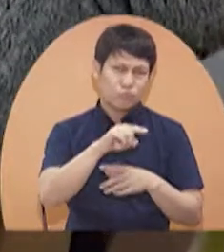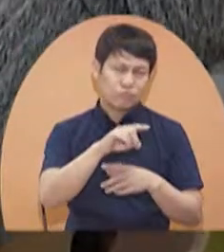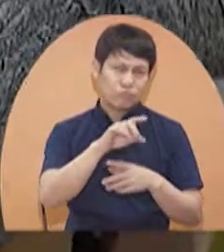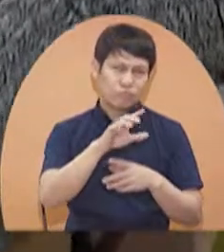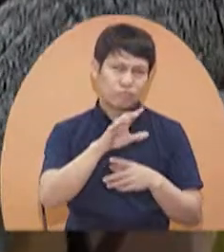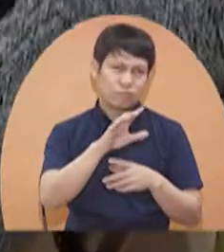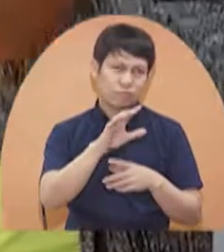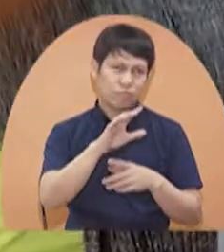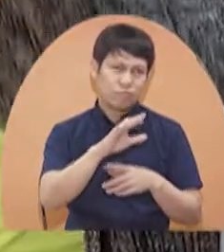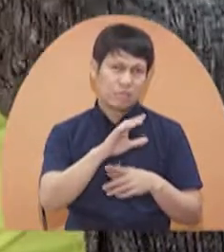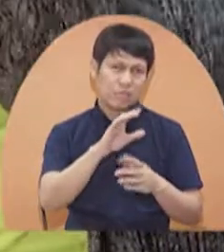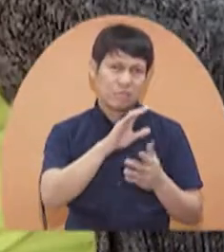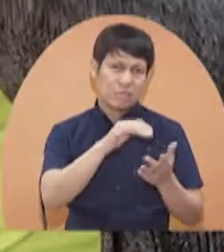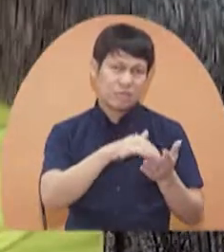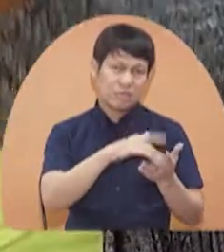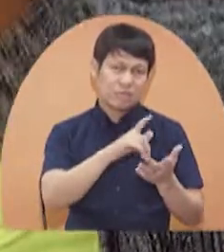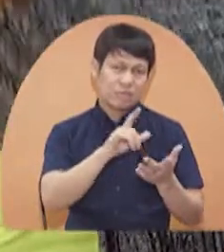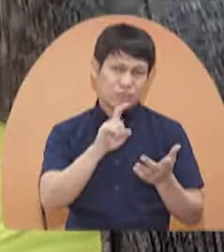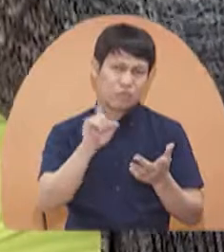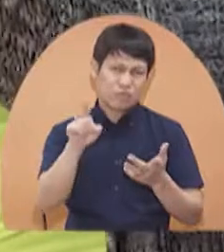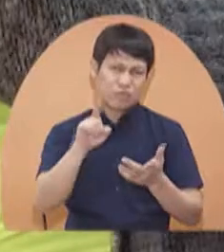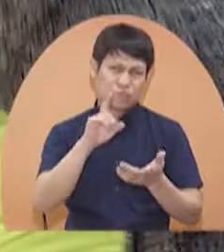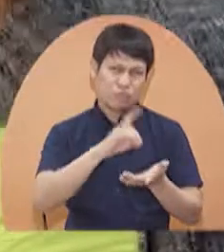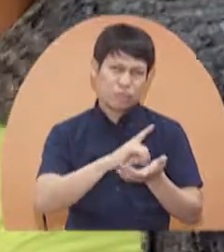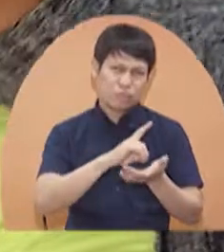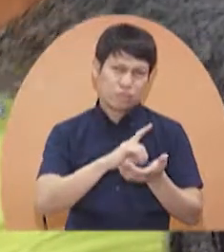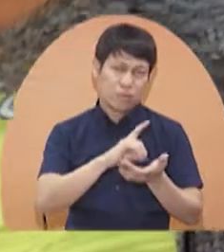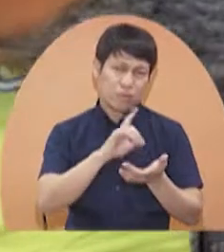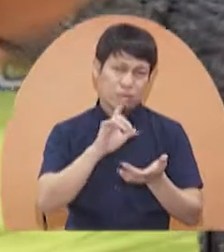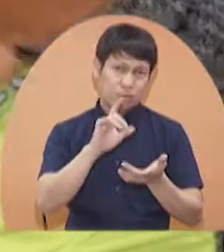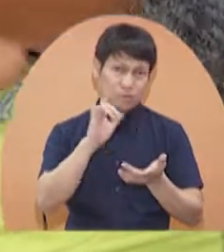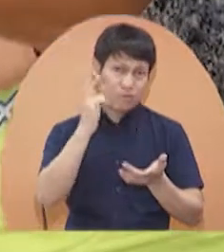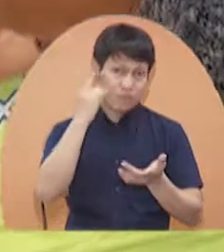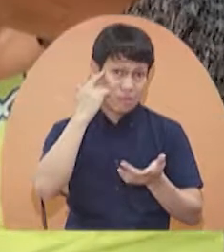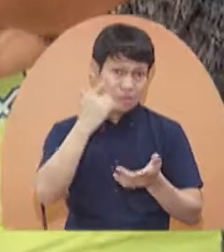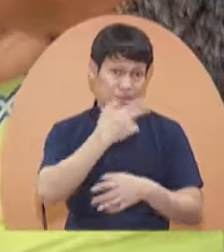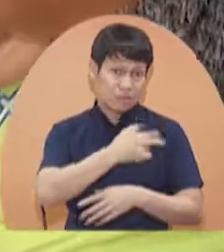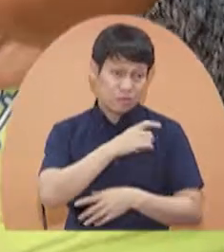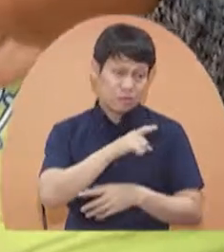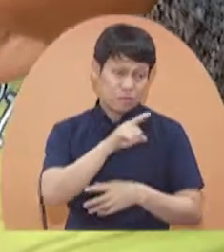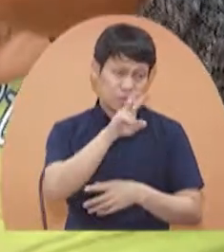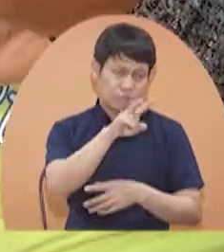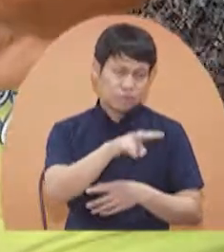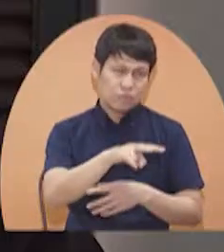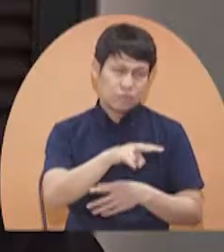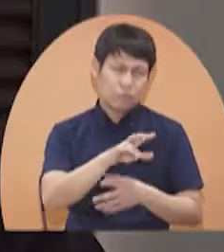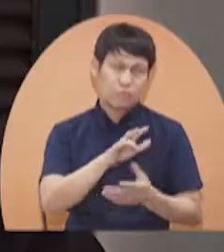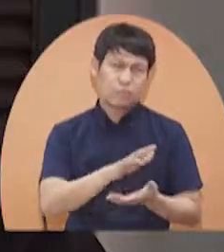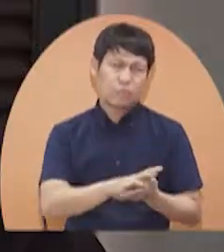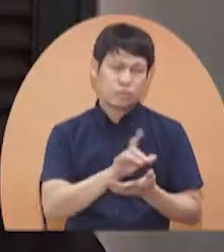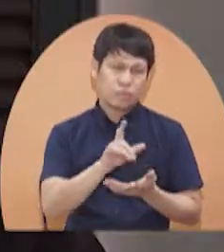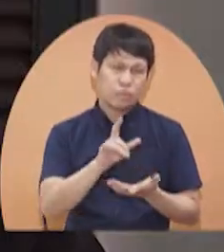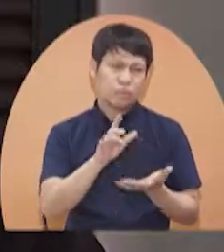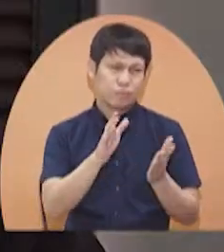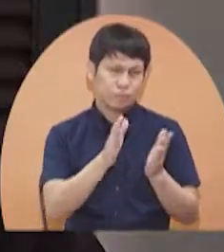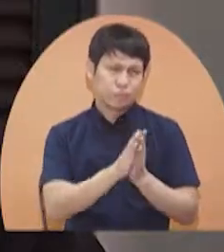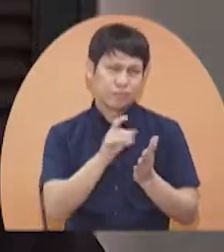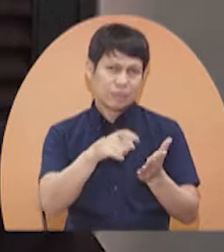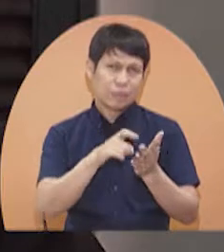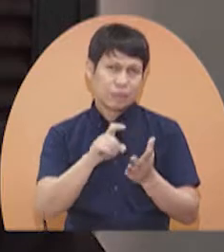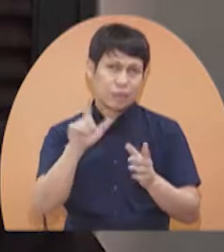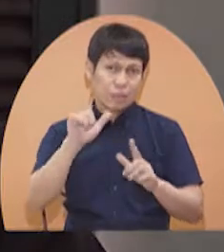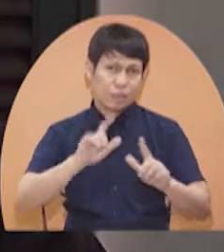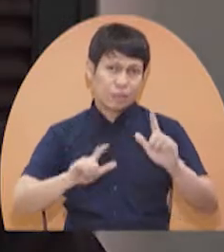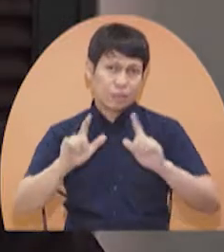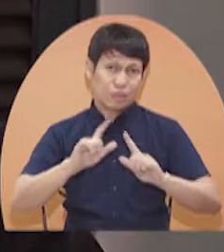hypertension. Nagpatigin na rin siya sa isang government hospital. Kinumpleto na nila yung mga requests